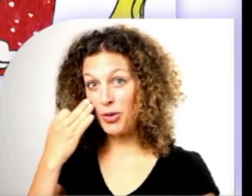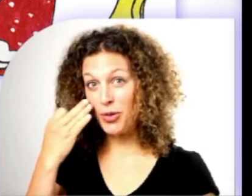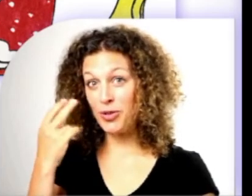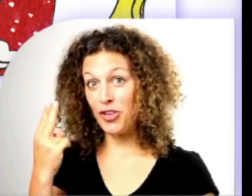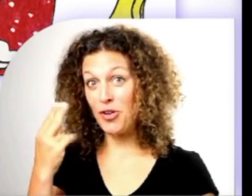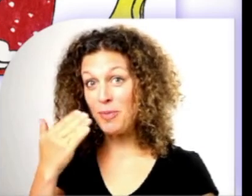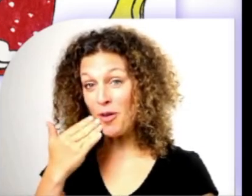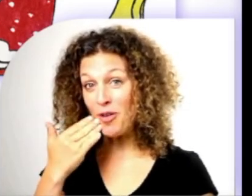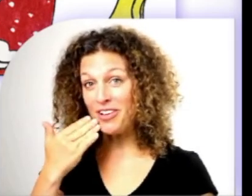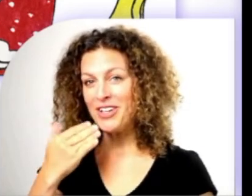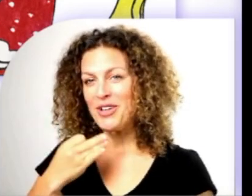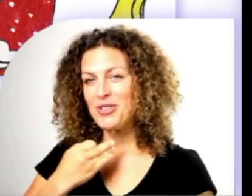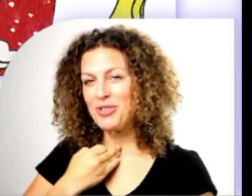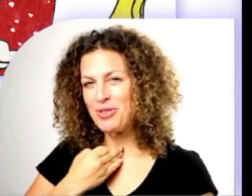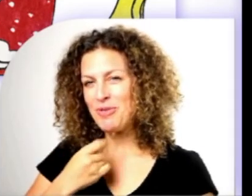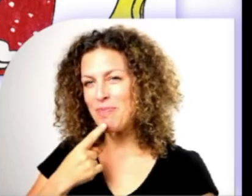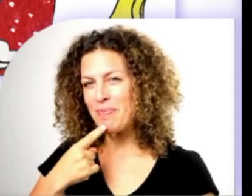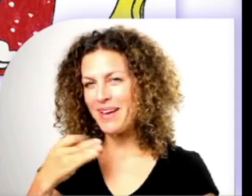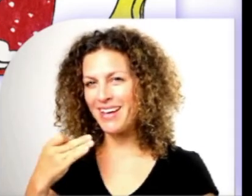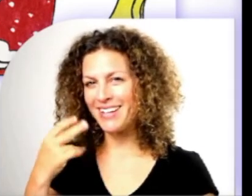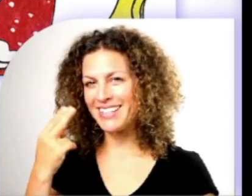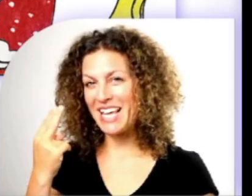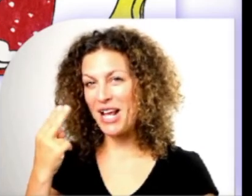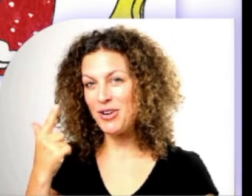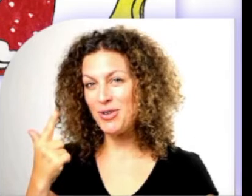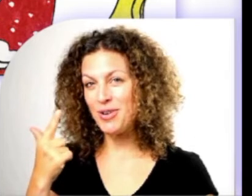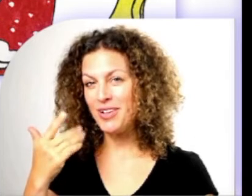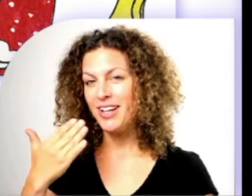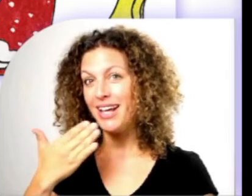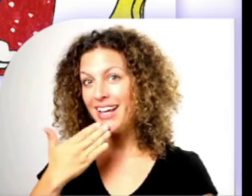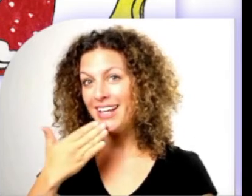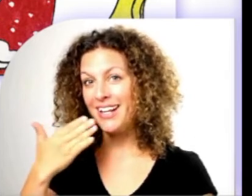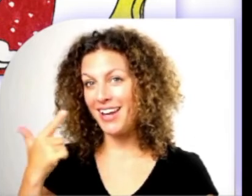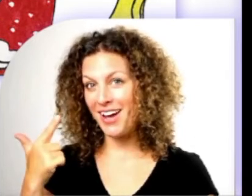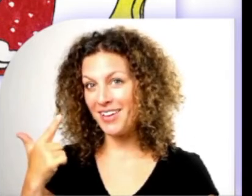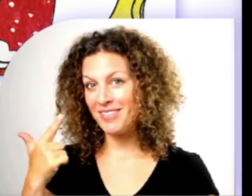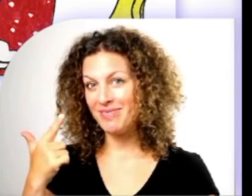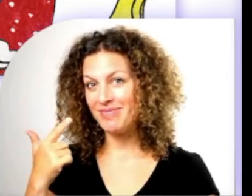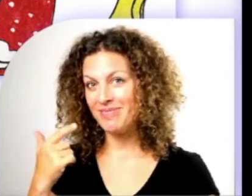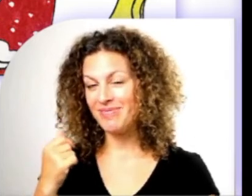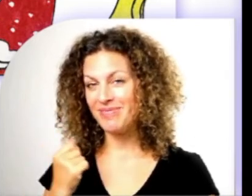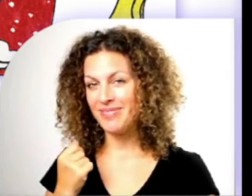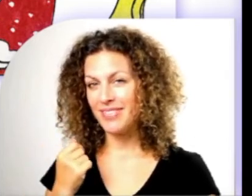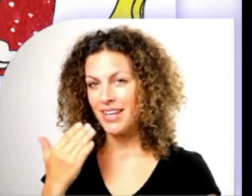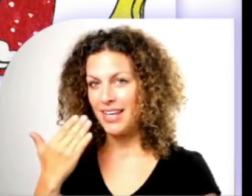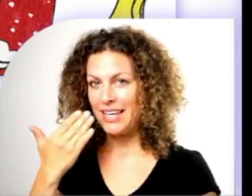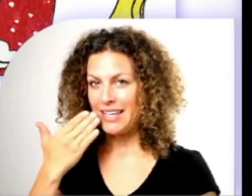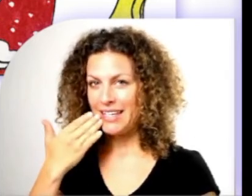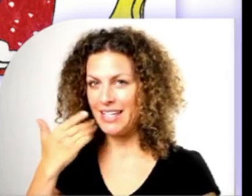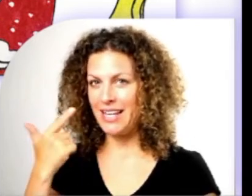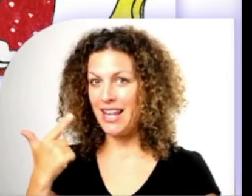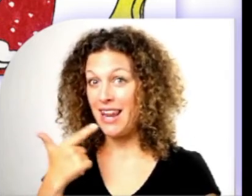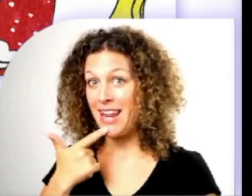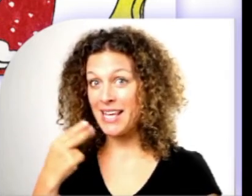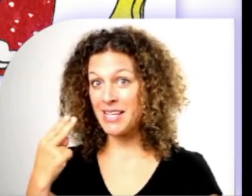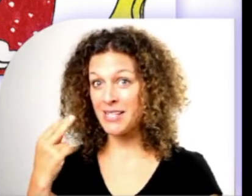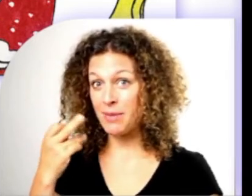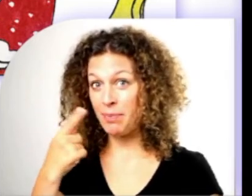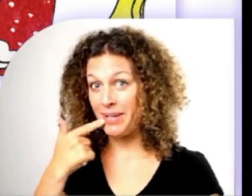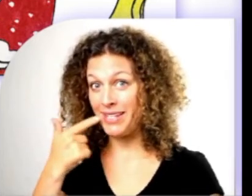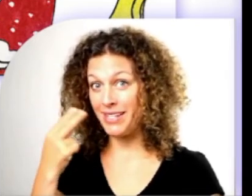Heureusement, Super Calot est là. Il